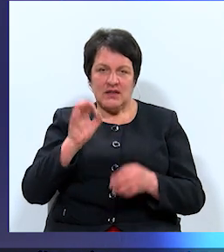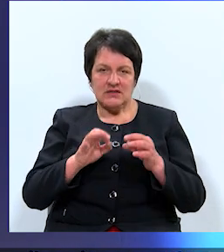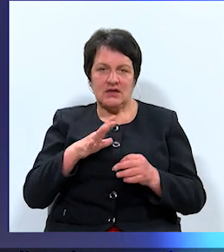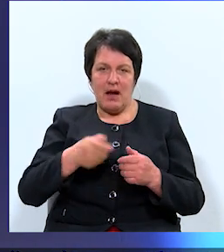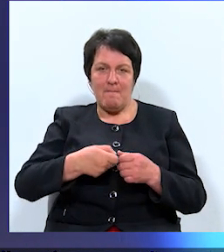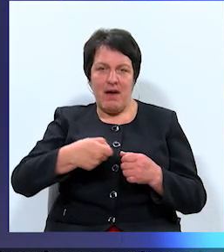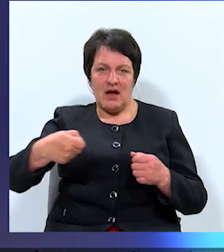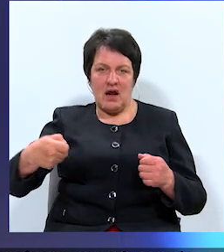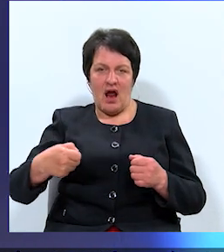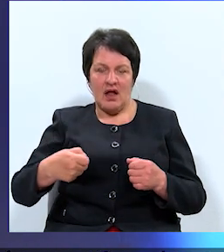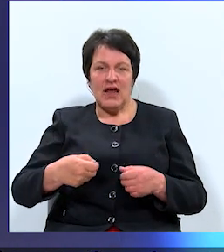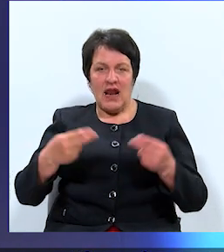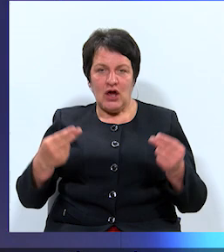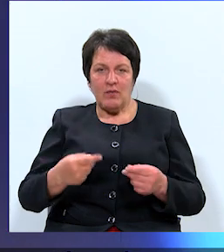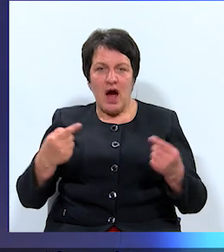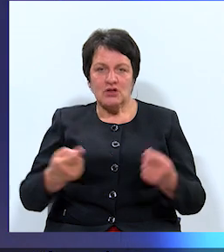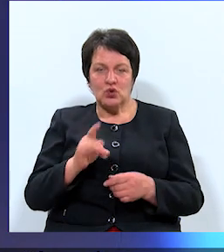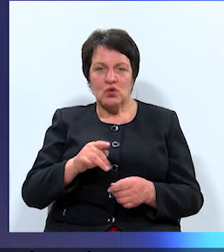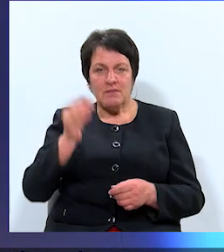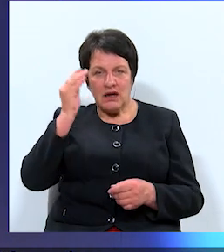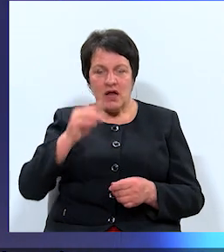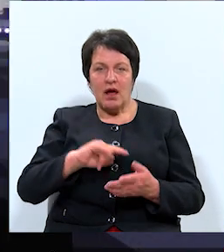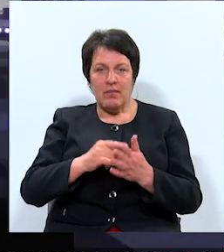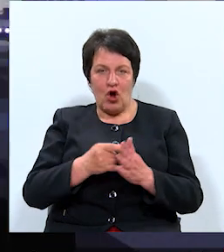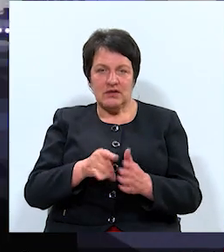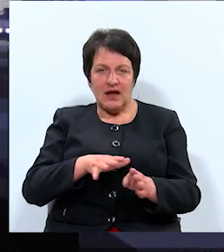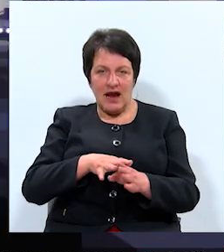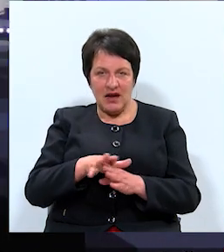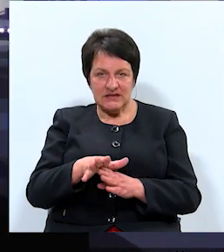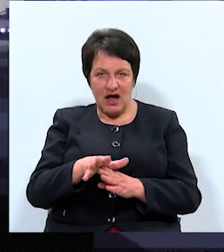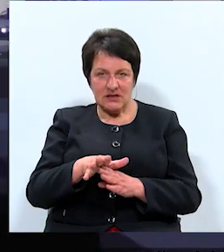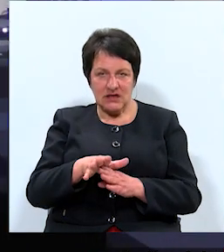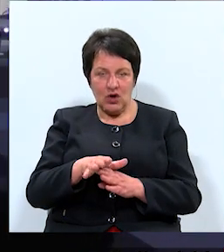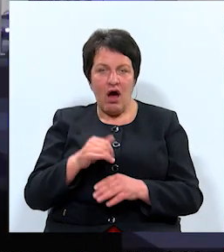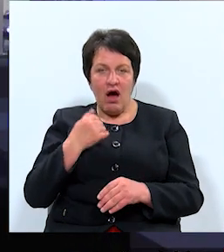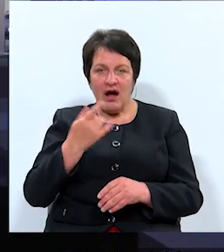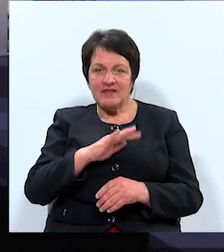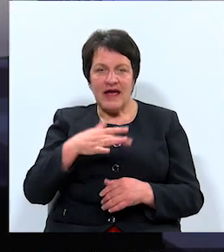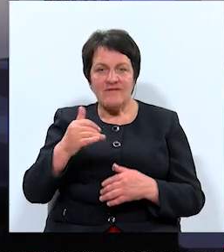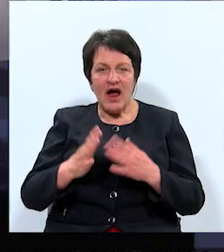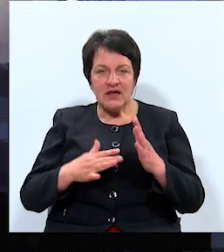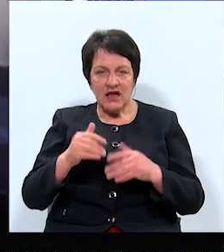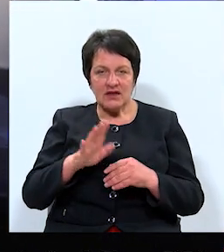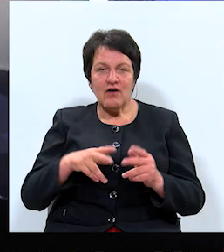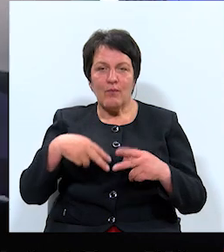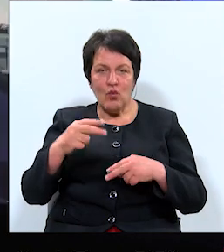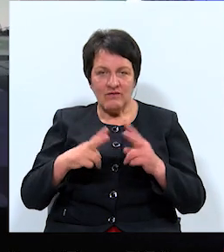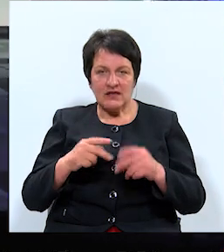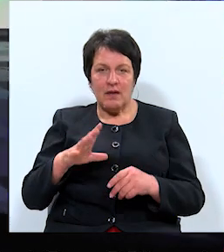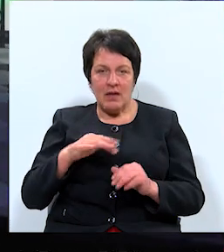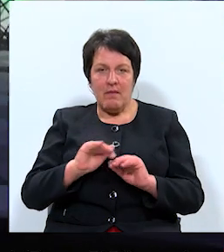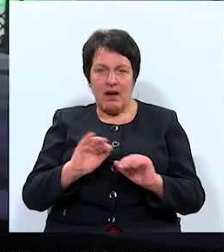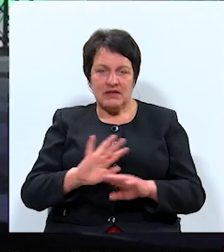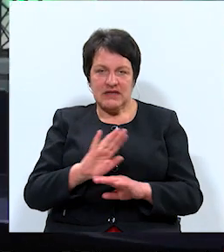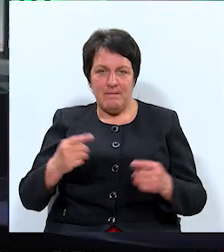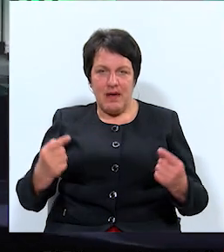pagarināti līgumi attiecībā uz minētā projekta realizāciju, kad nekaltīva būvniecība bija pamats